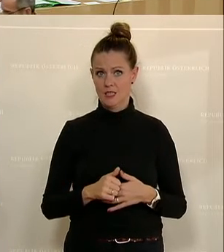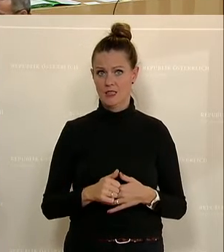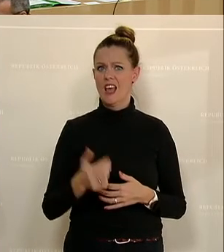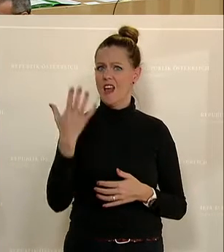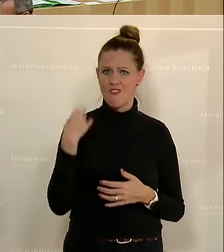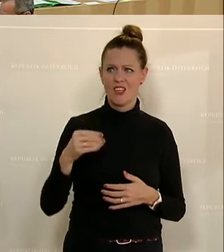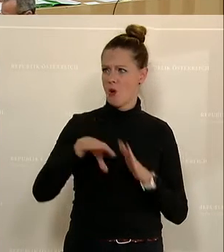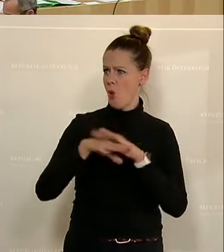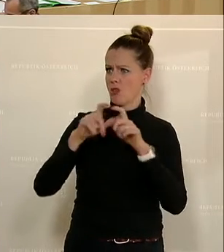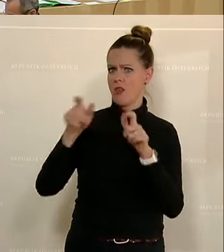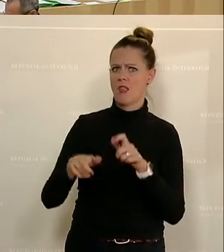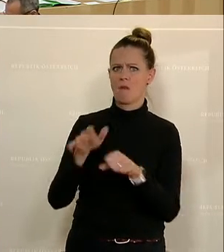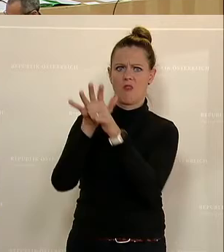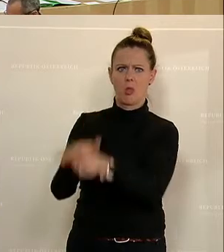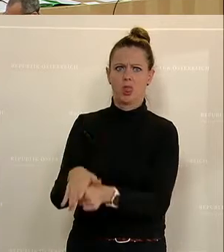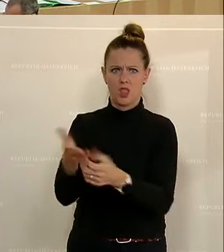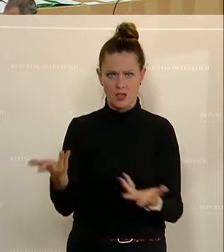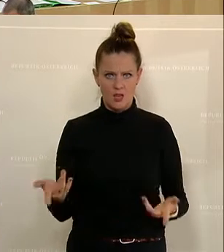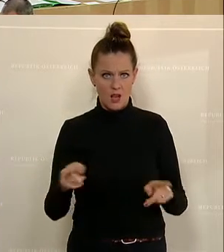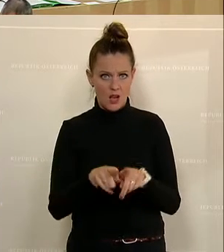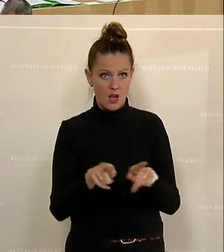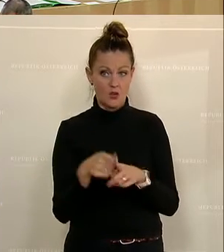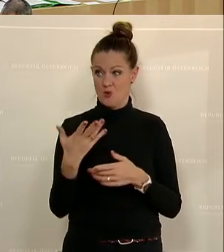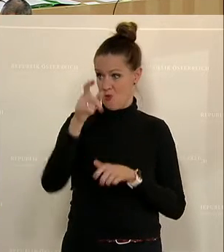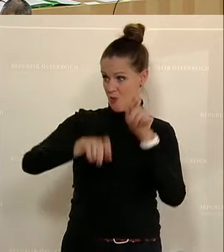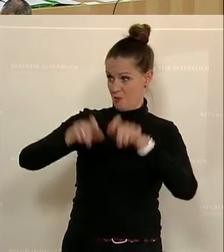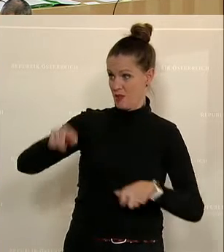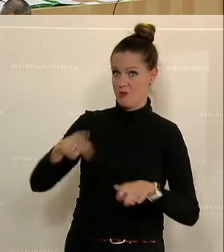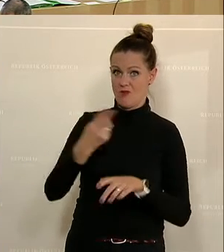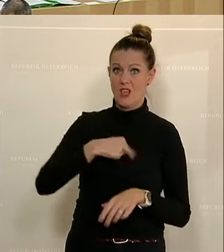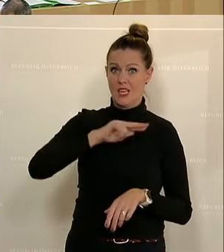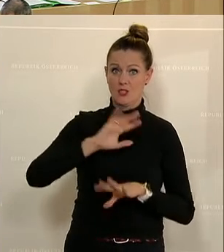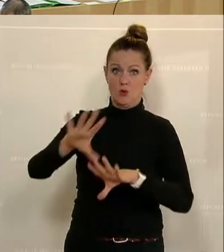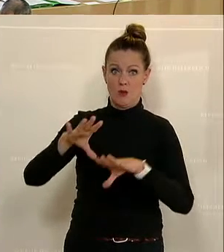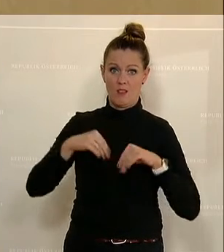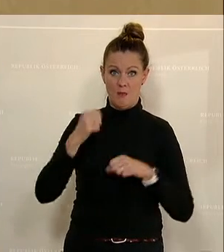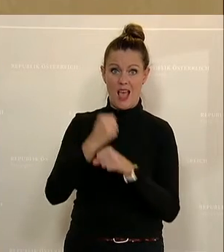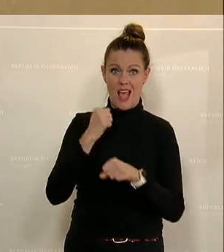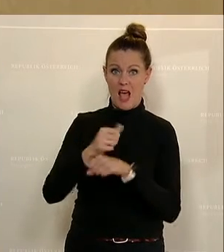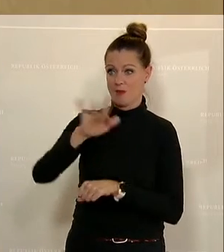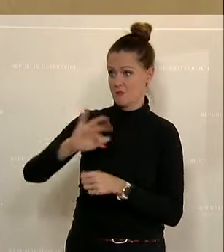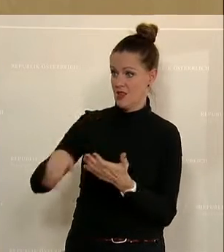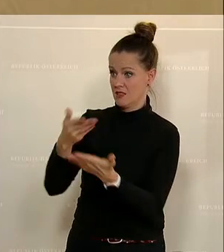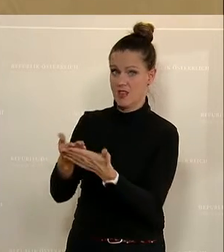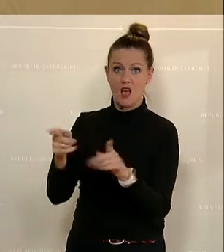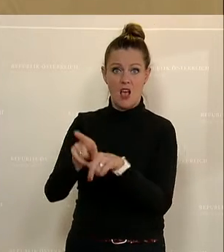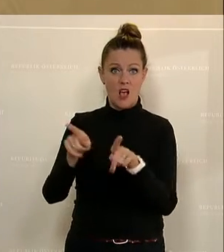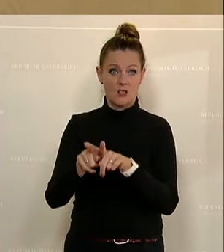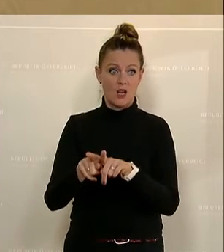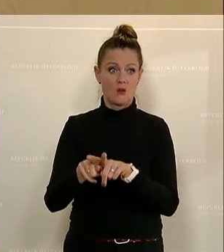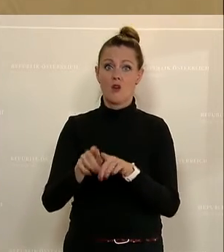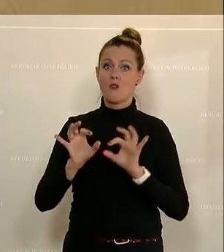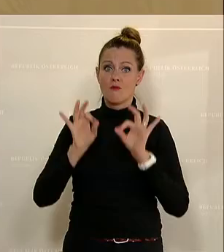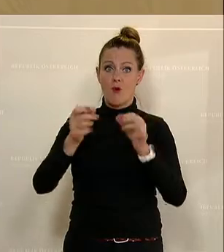schon wieder Unternehmer. Und ganz ehrlich gesagt, das sind Leute, die Risiko nehmen, die Arbeitsplätze zur Verfügung stellen und die somit zum